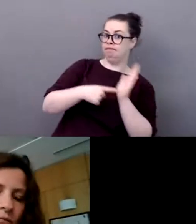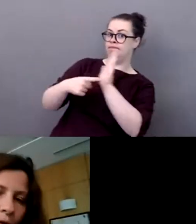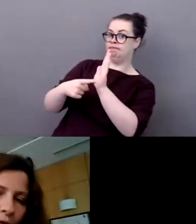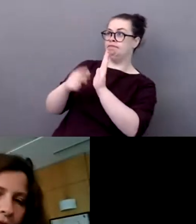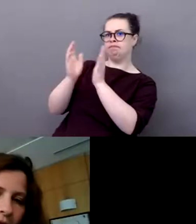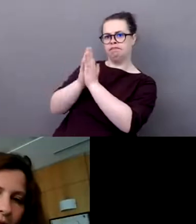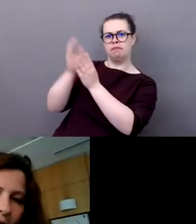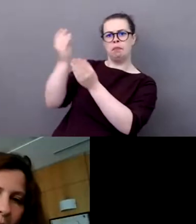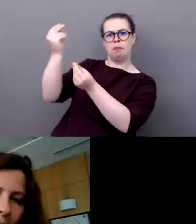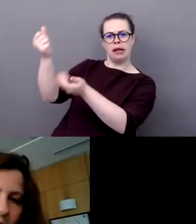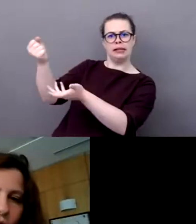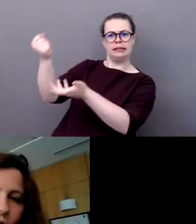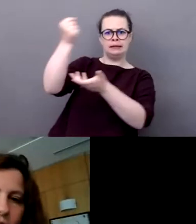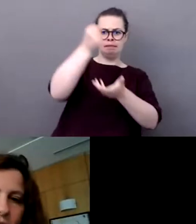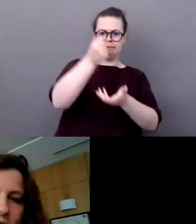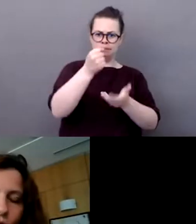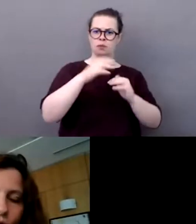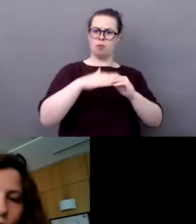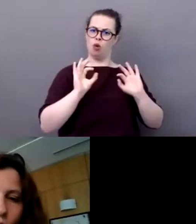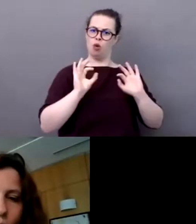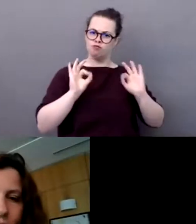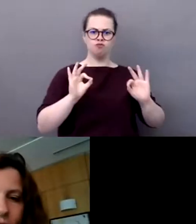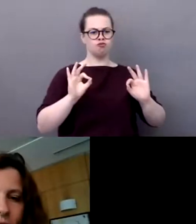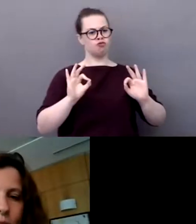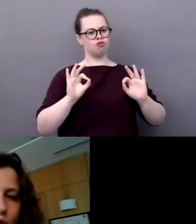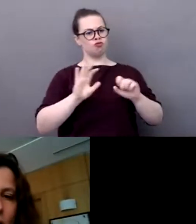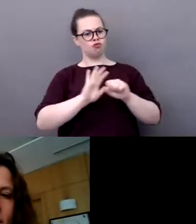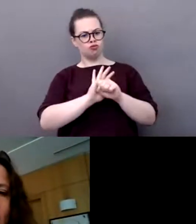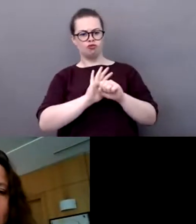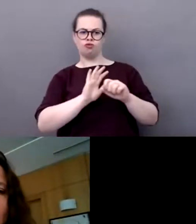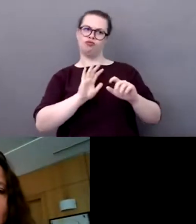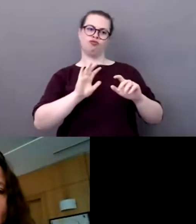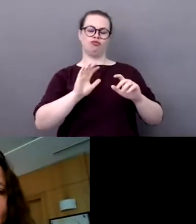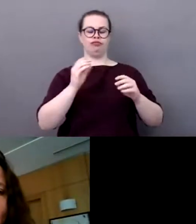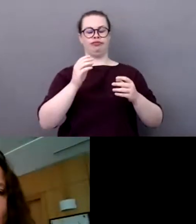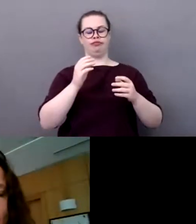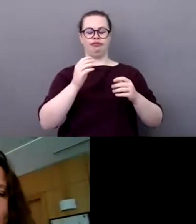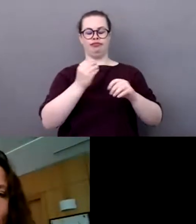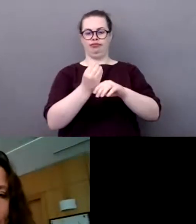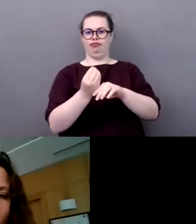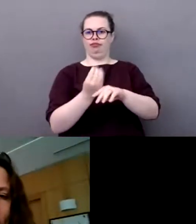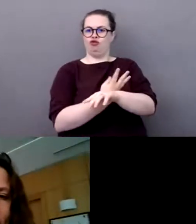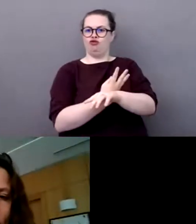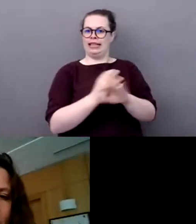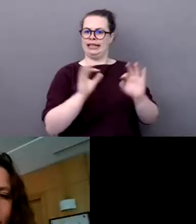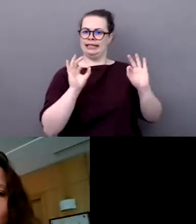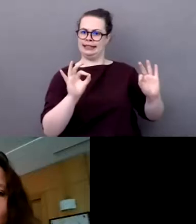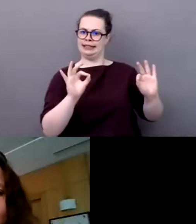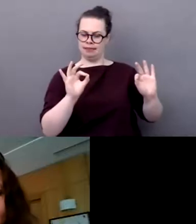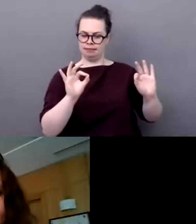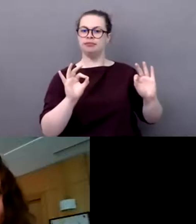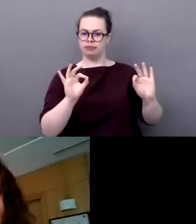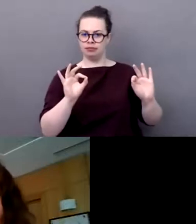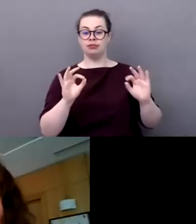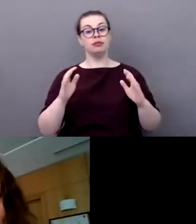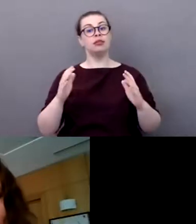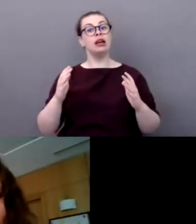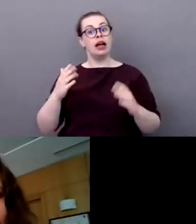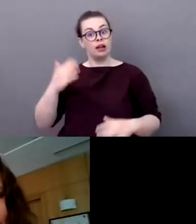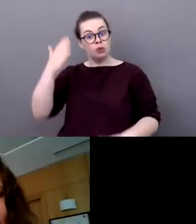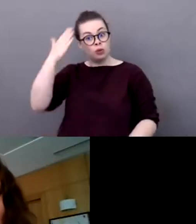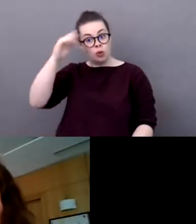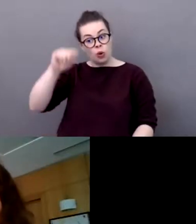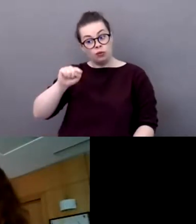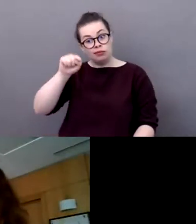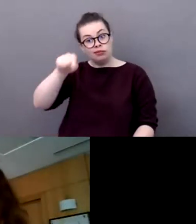profiter de la présidence française de l'Union européenne l'année prochaine, pendant les six premiers mois de l'année 2022, pour pouvoir valoriser